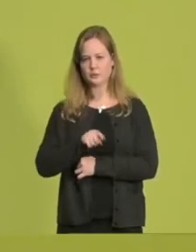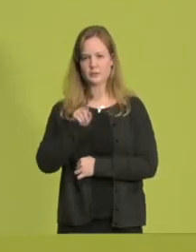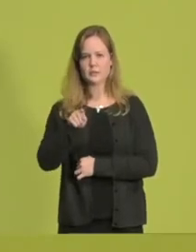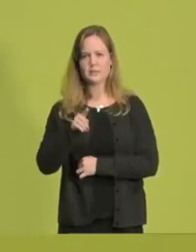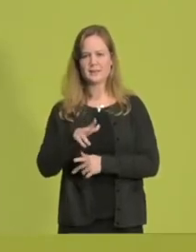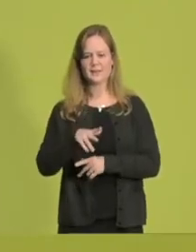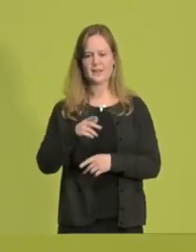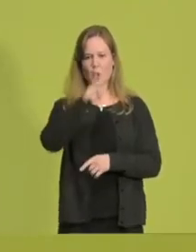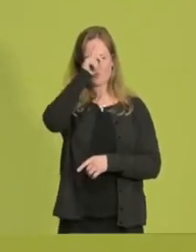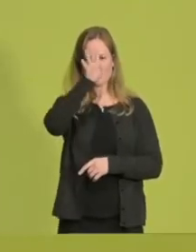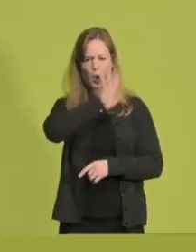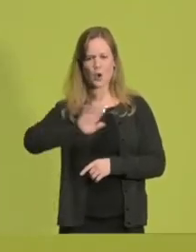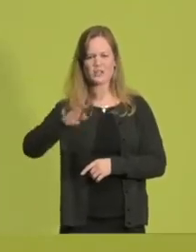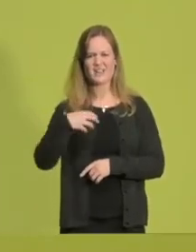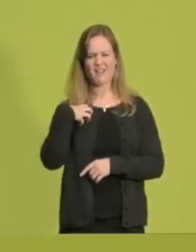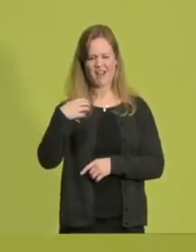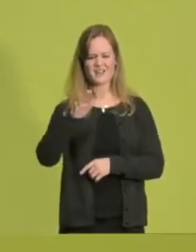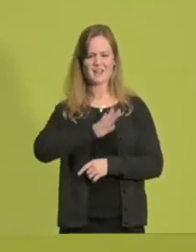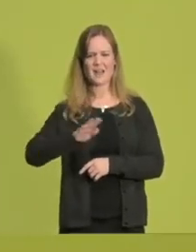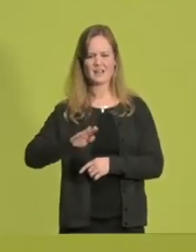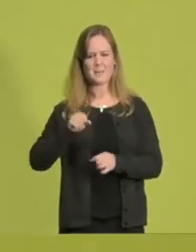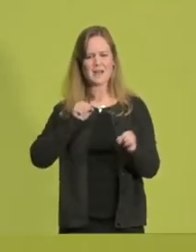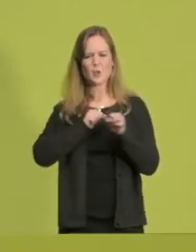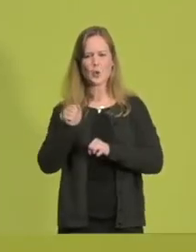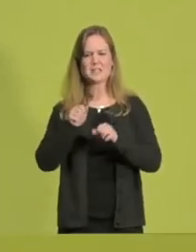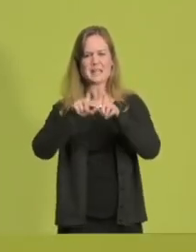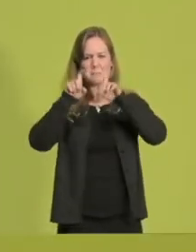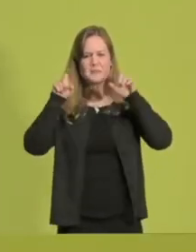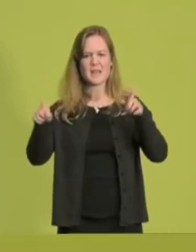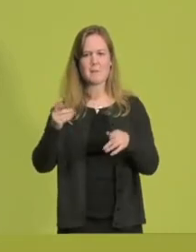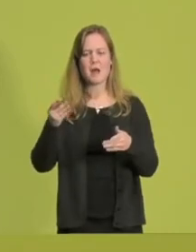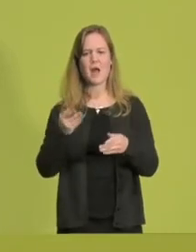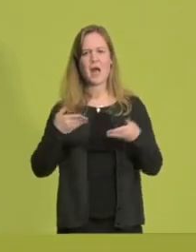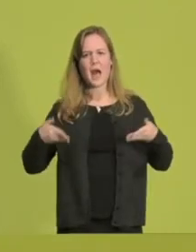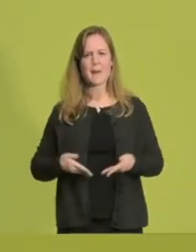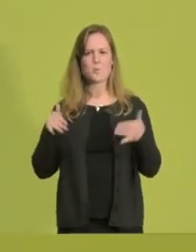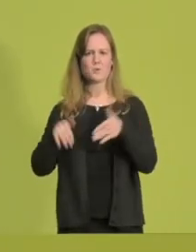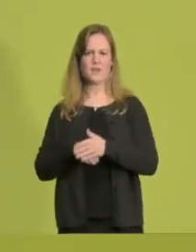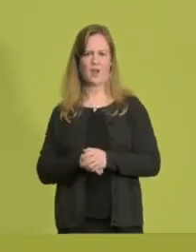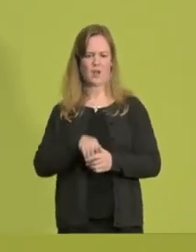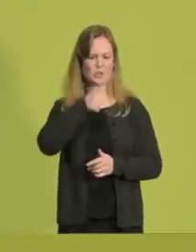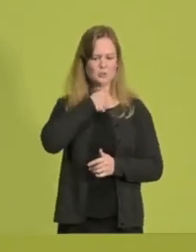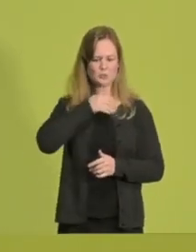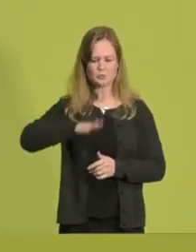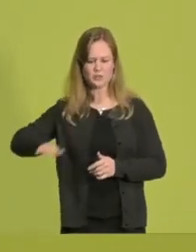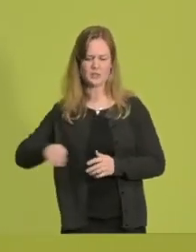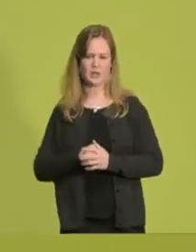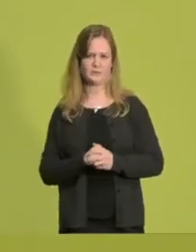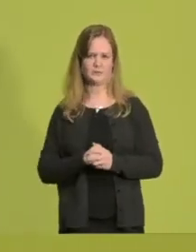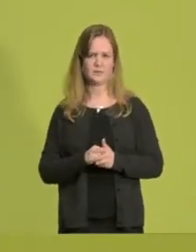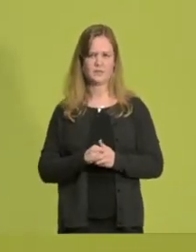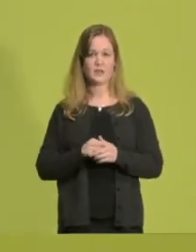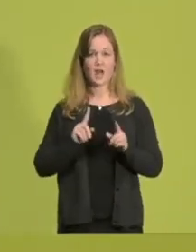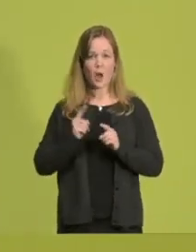eigentlich reichen Land wie unserem Armut noch immer eines der größten Zukunftsrisiken für Kinder und Jugendliche ist. Sie sind auch dann